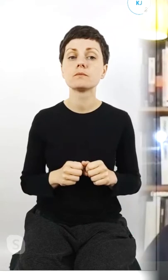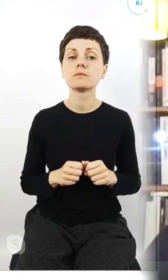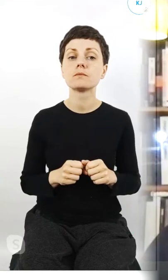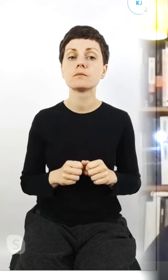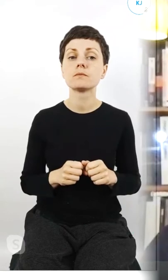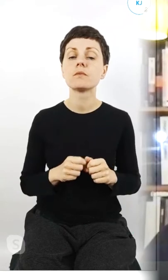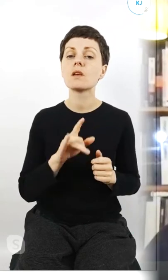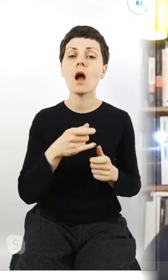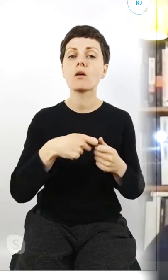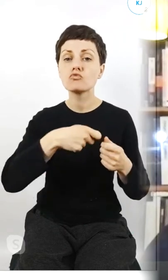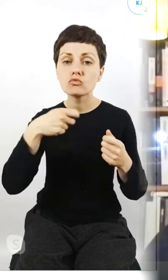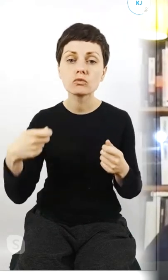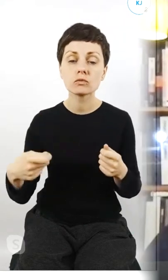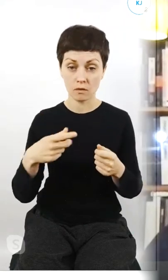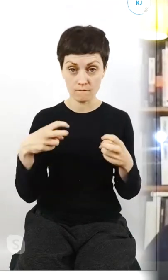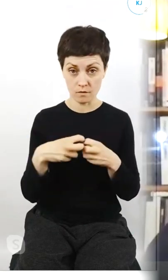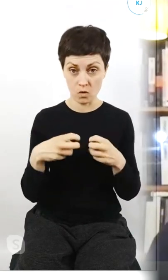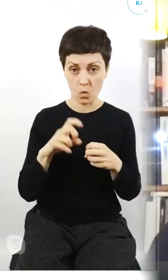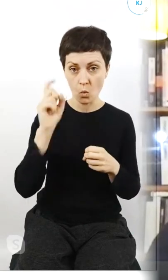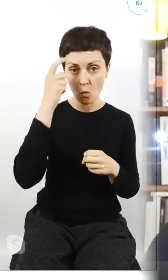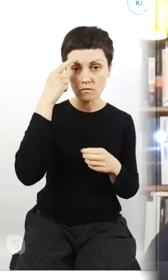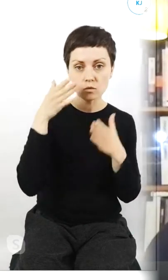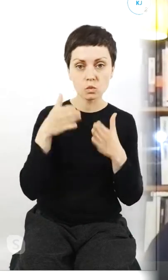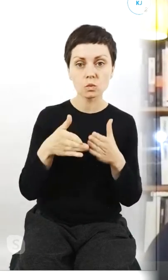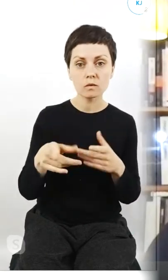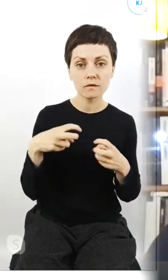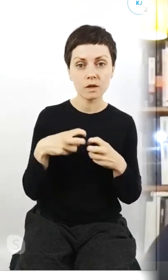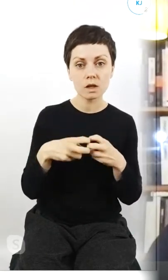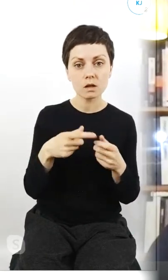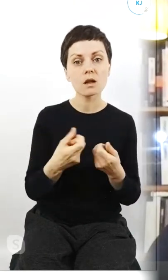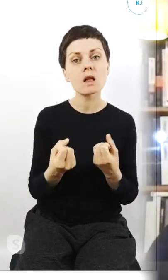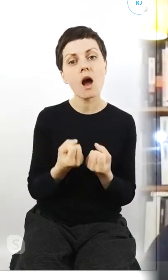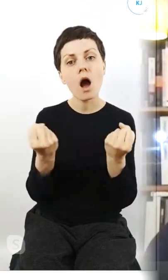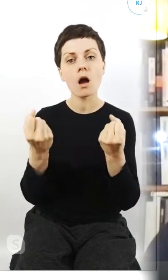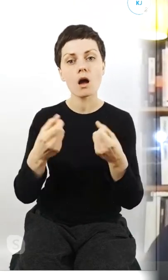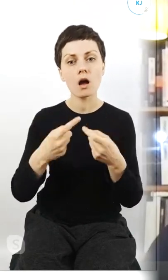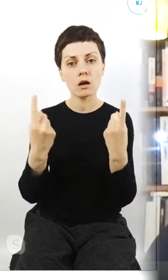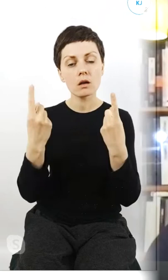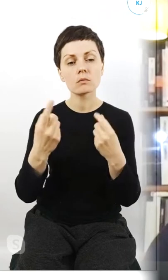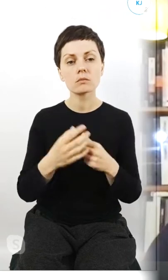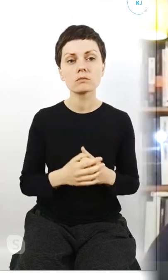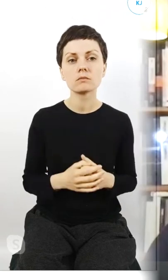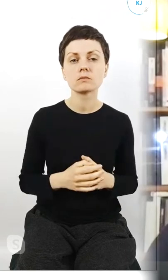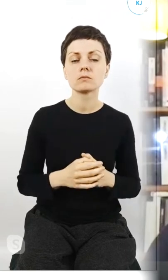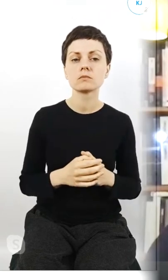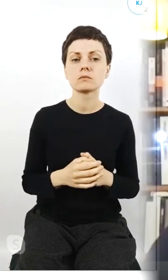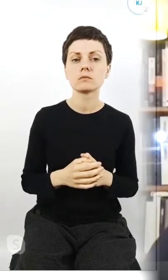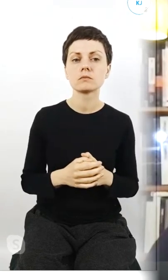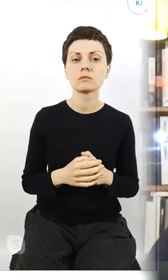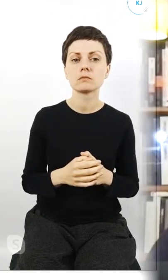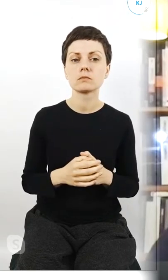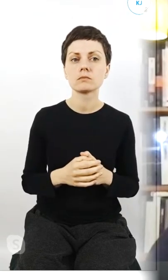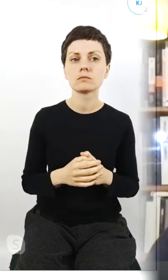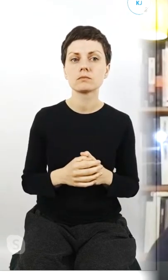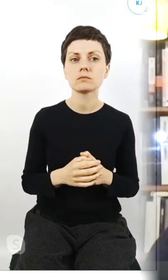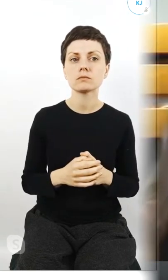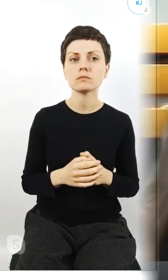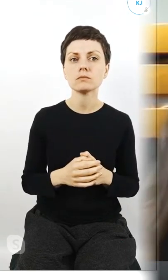kontynuujecie rozumiem, w internecie głównie, tak? jak to jeżeli można jeszcze dociągnąć do to pytanie?